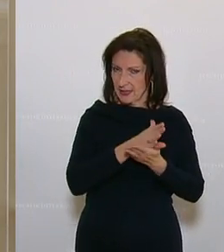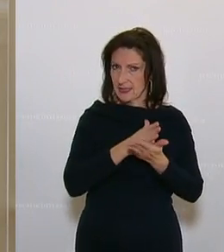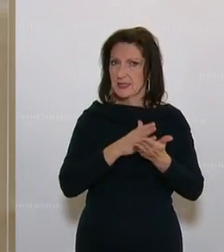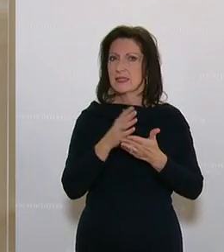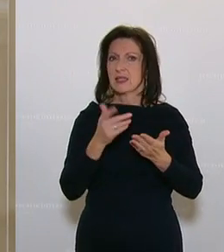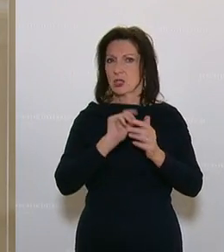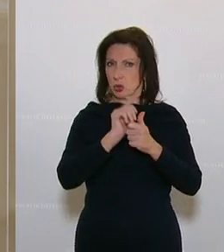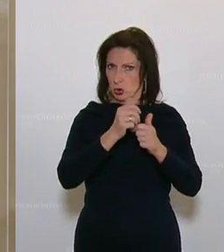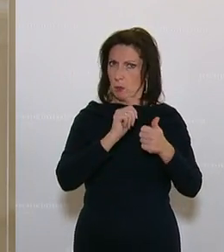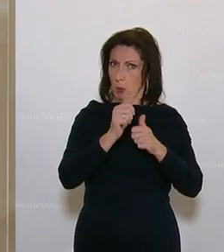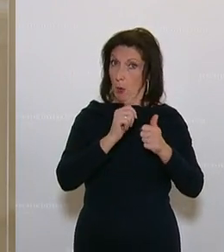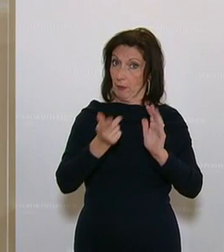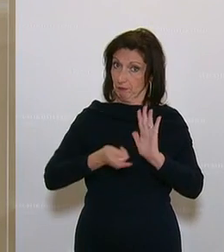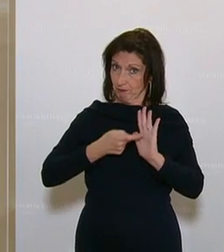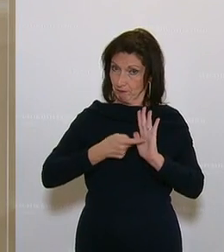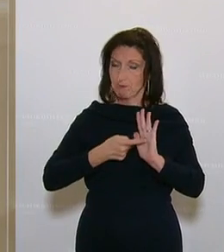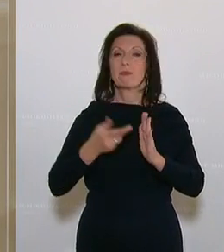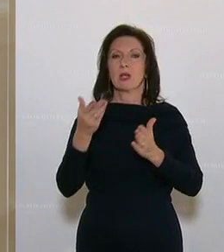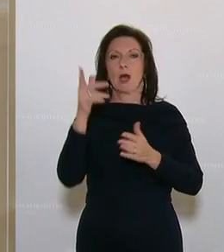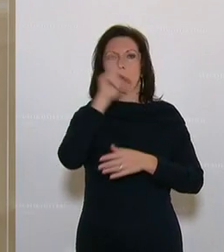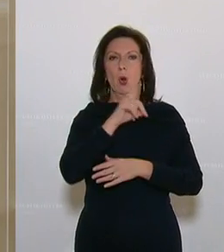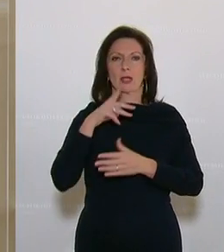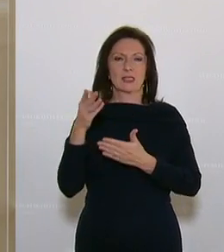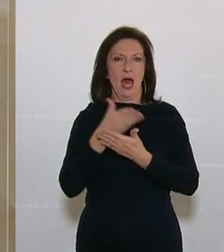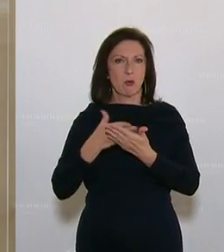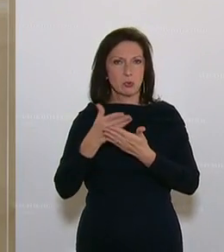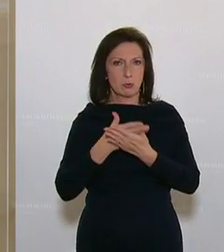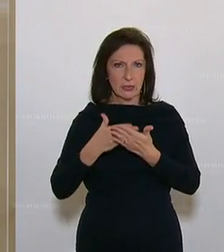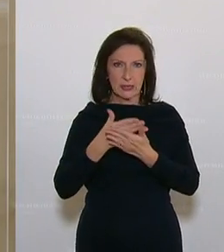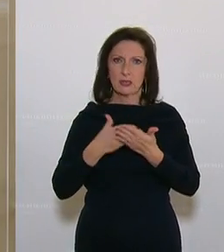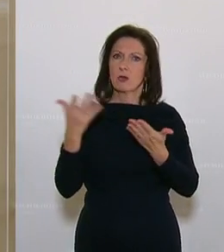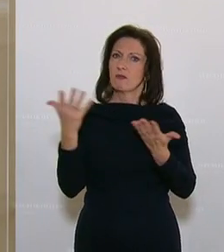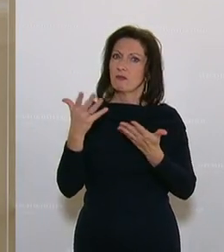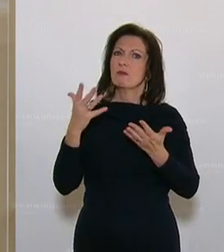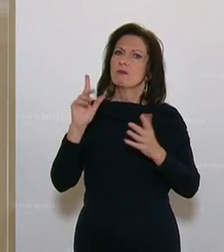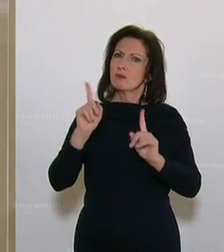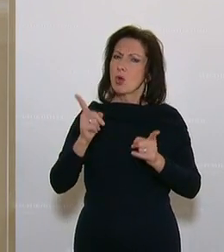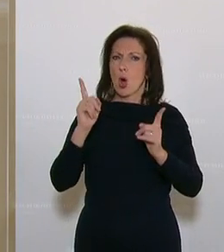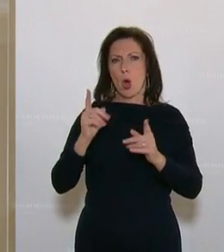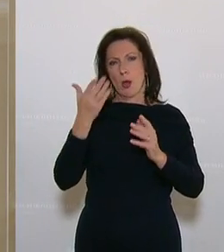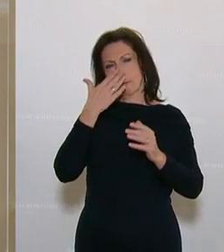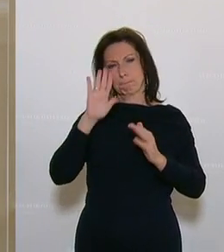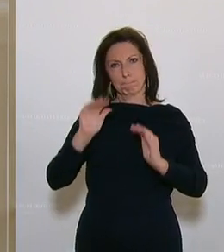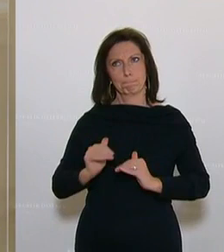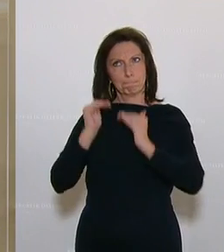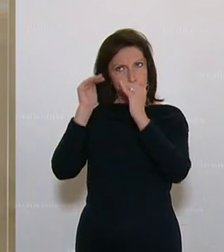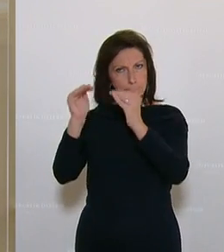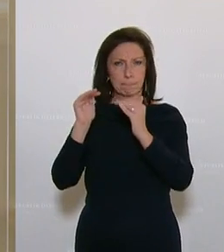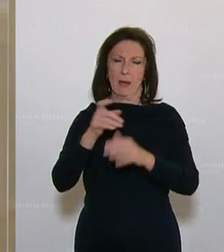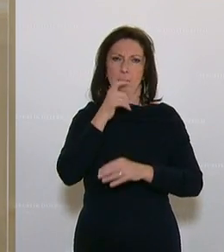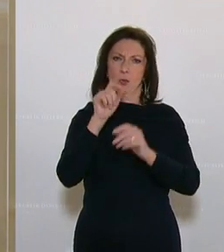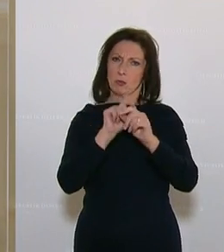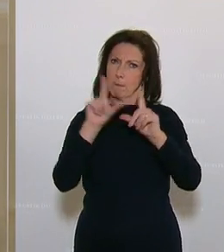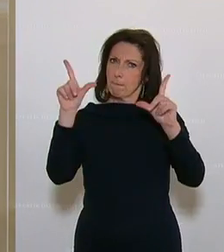und Sport wird aufgefordert, der Ausbildung von Polizistinnen und Polizisten den nötigen Stellenwert zu geben, die Attraktivität des